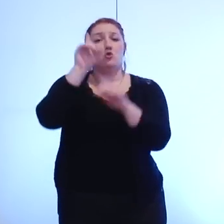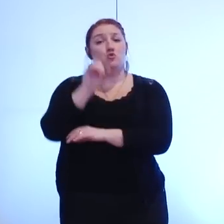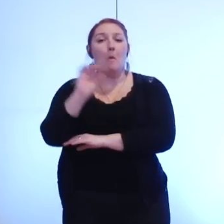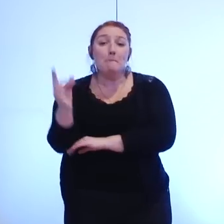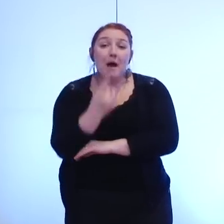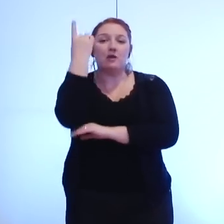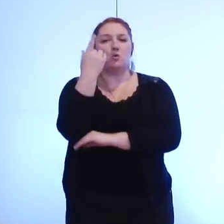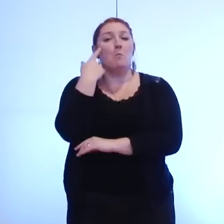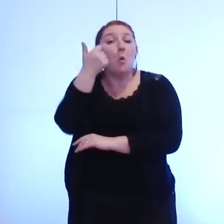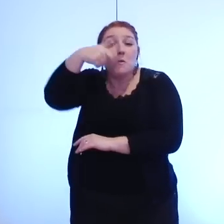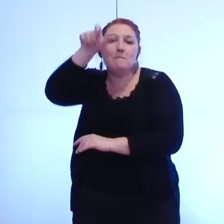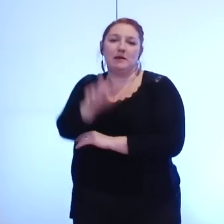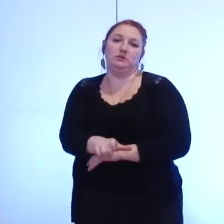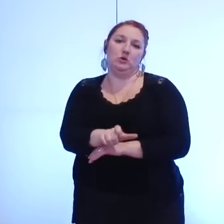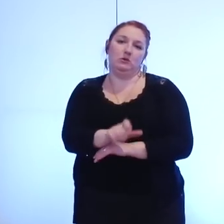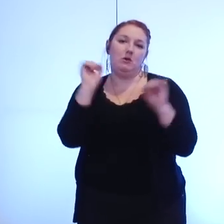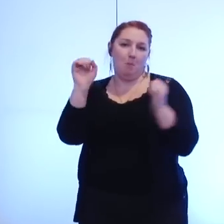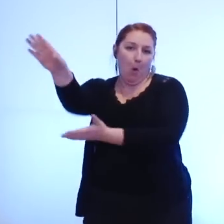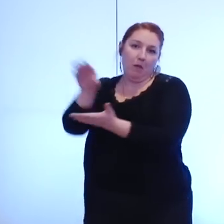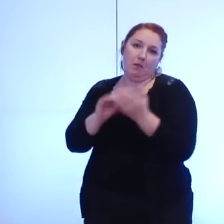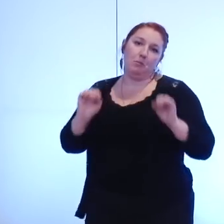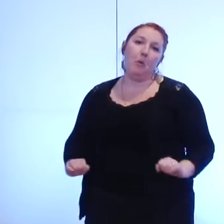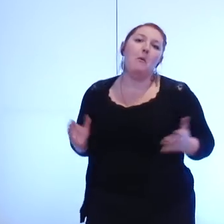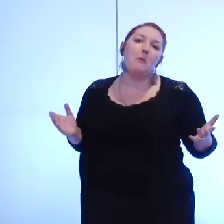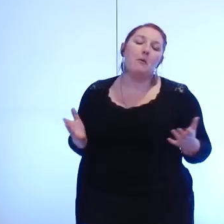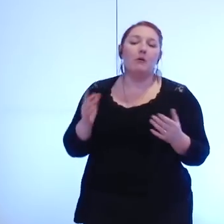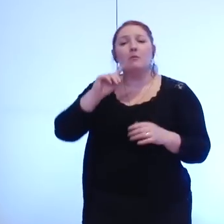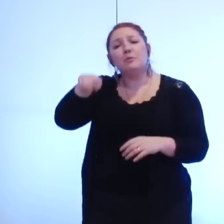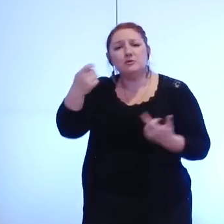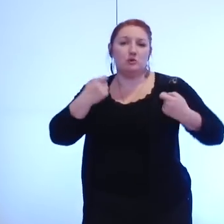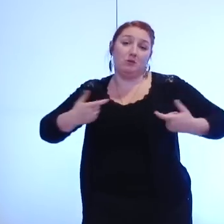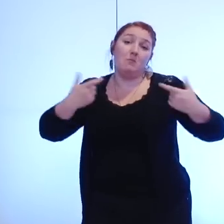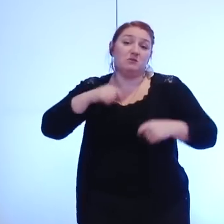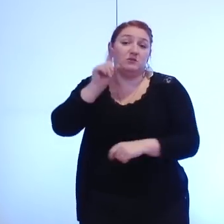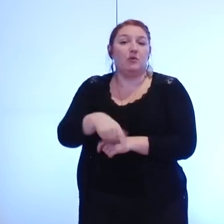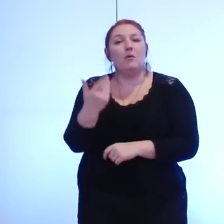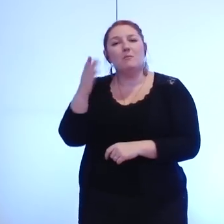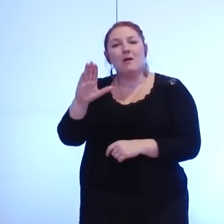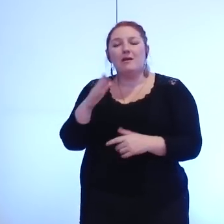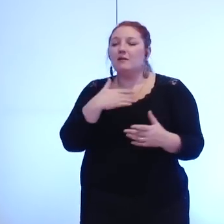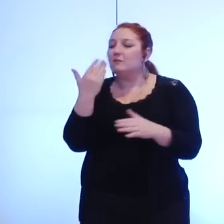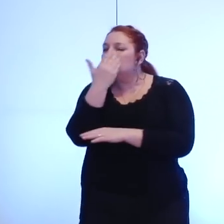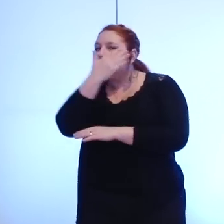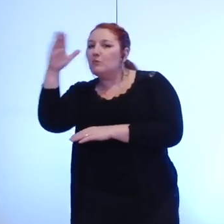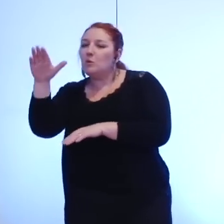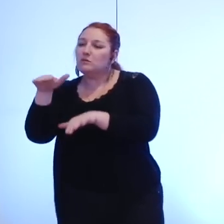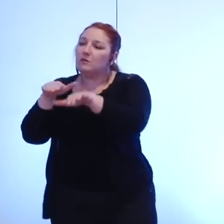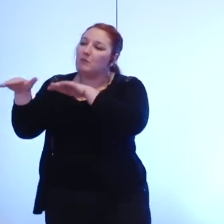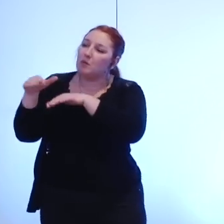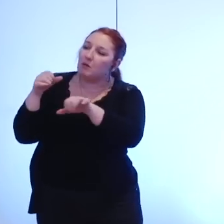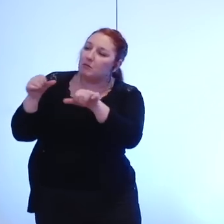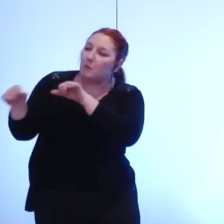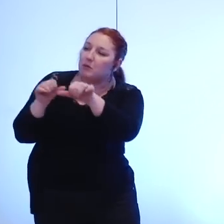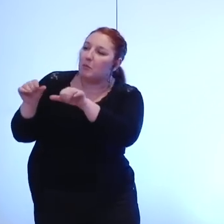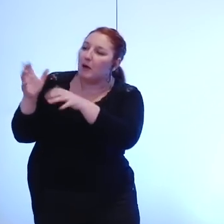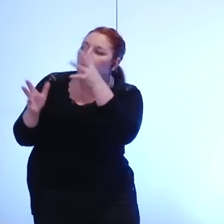voilà qui pourrait nous inspirer bien sûr tout cela a un coût mais contrairement à ce que certaines modes contemporaines pourraient laisser penser les élus ne